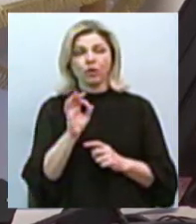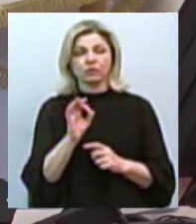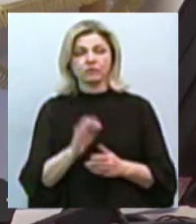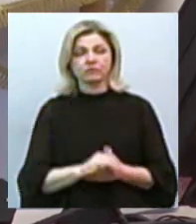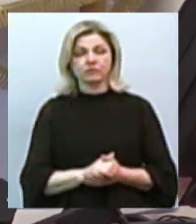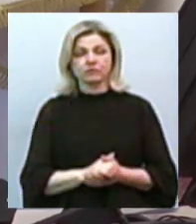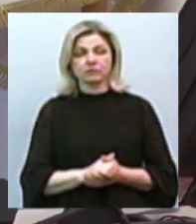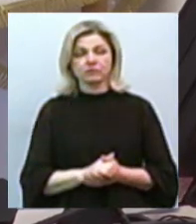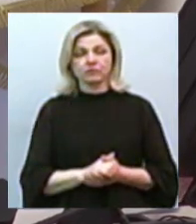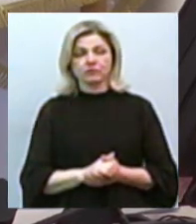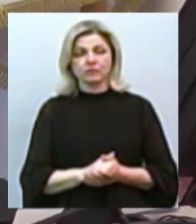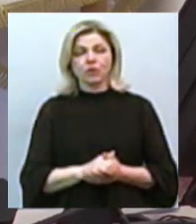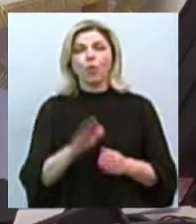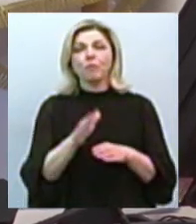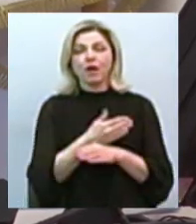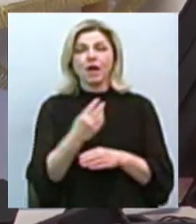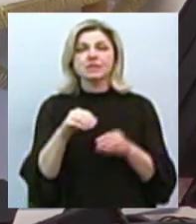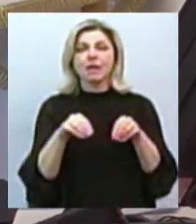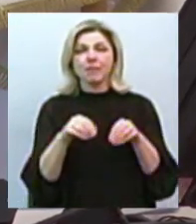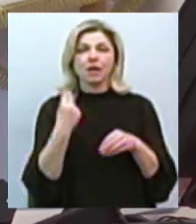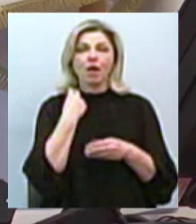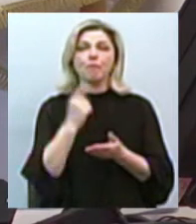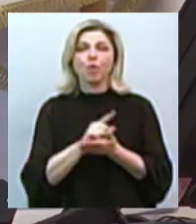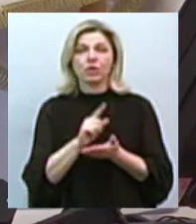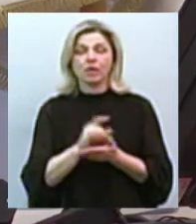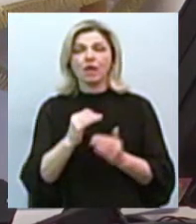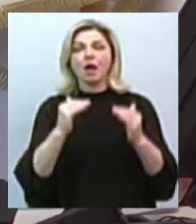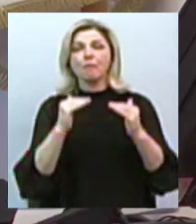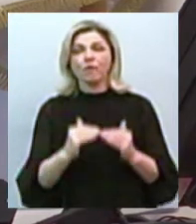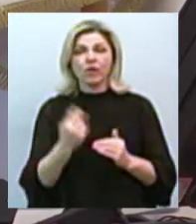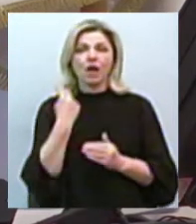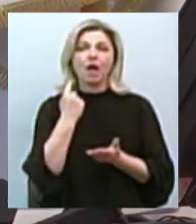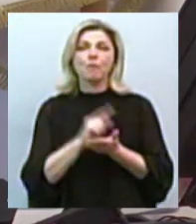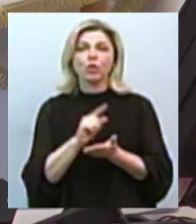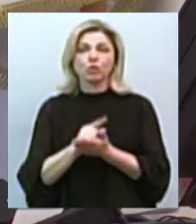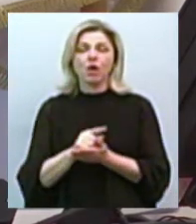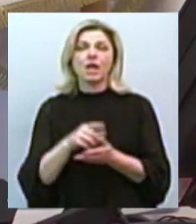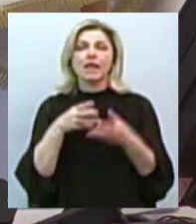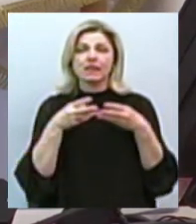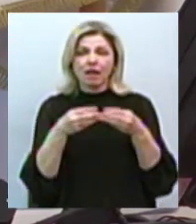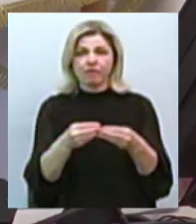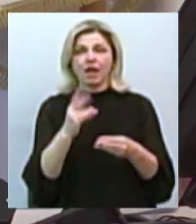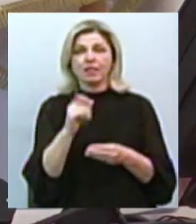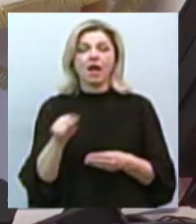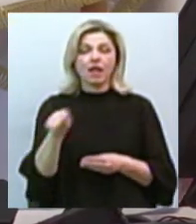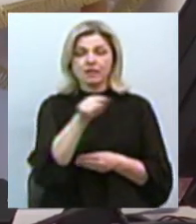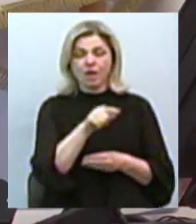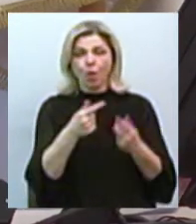земельного податку та пониження податкового тиску на ті підприємства і організації, які